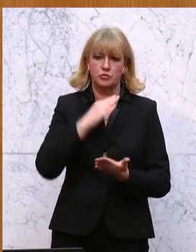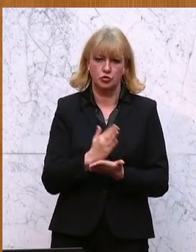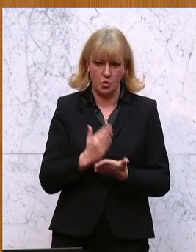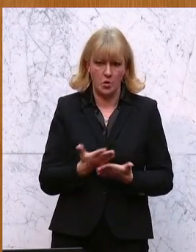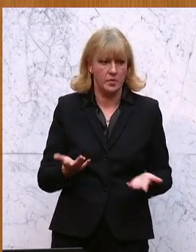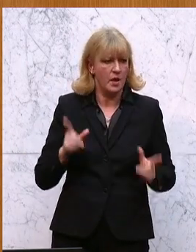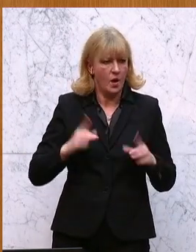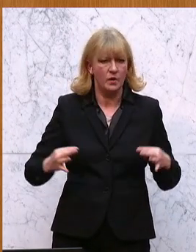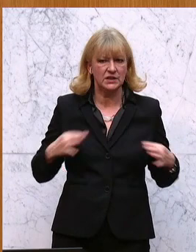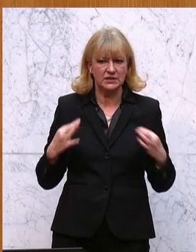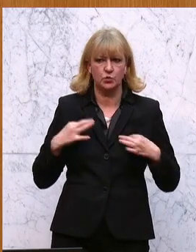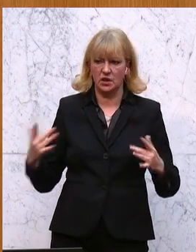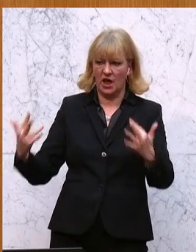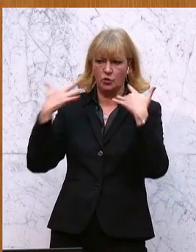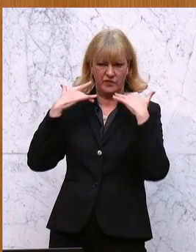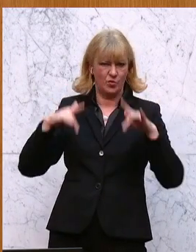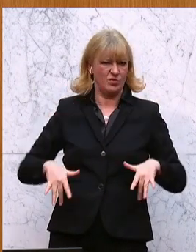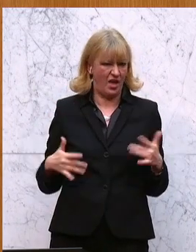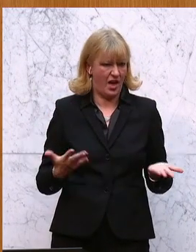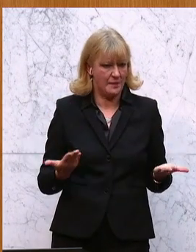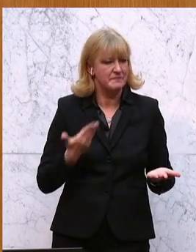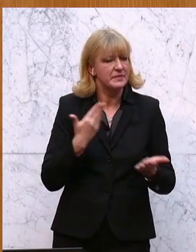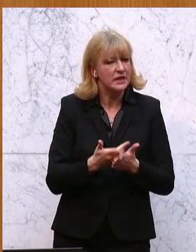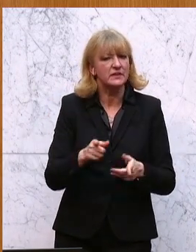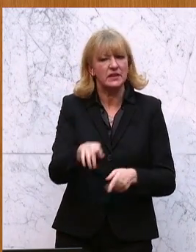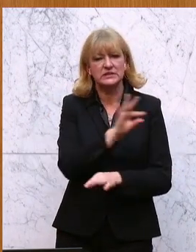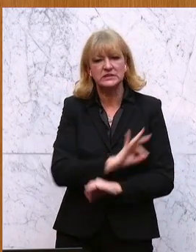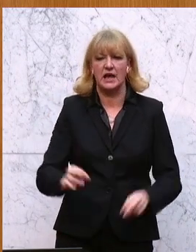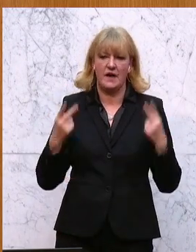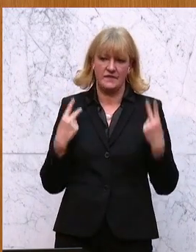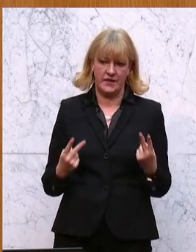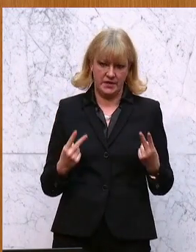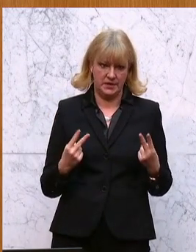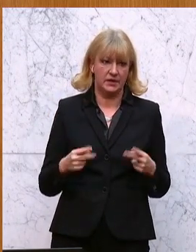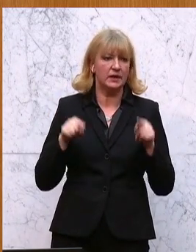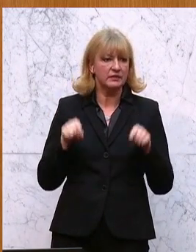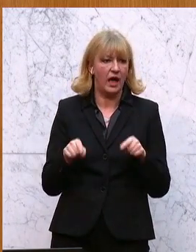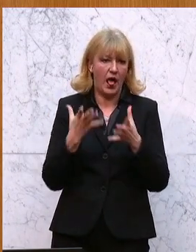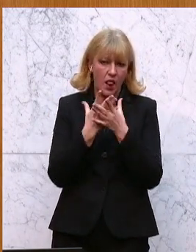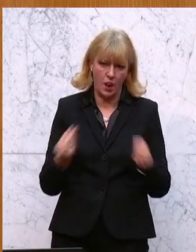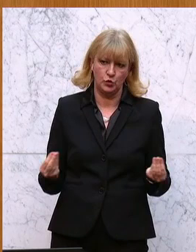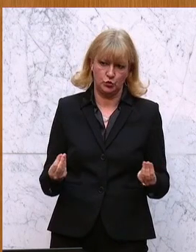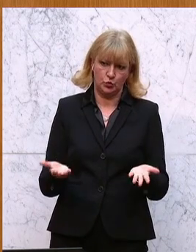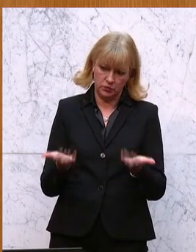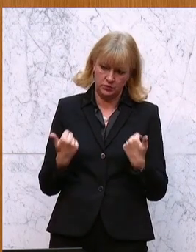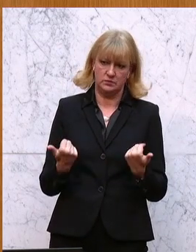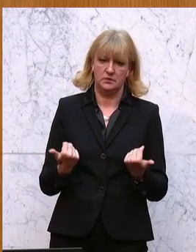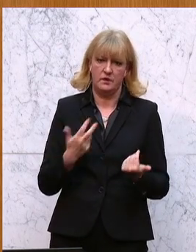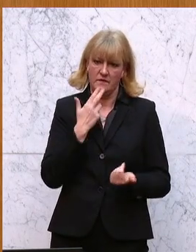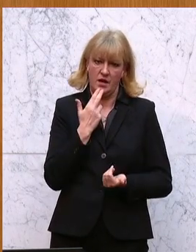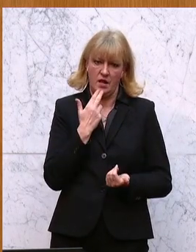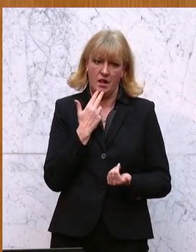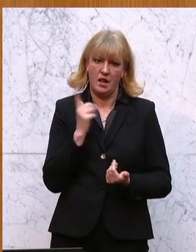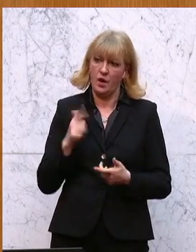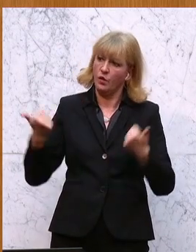meisten gesundheitlichen Auswirkungen hat. Und deswegen ist es total wichtig, dass wir hier eine Lösung bekommen. Und ich denke, wir müssen auch den